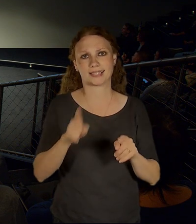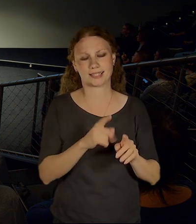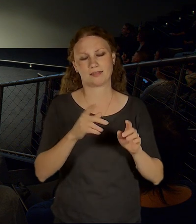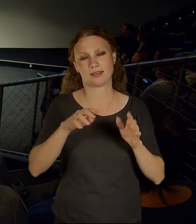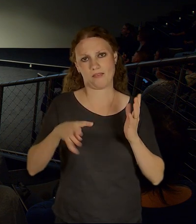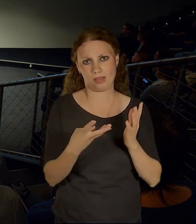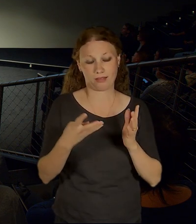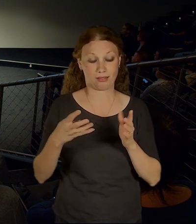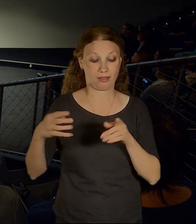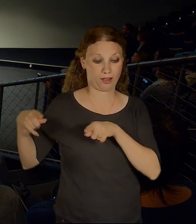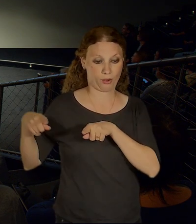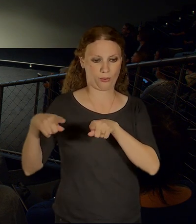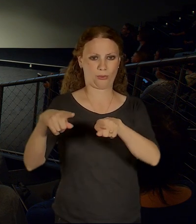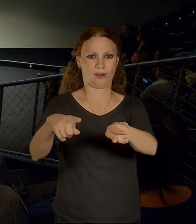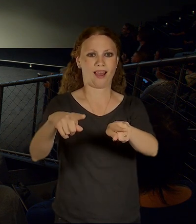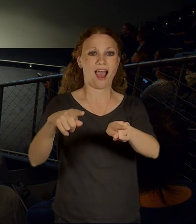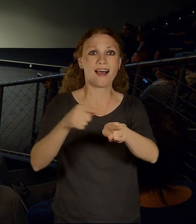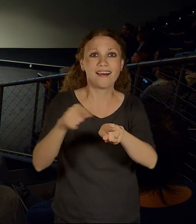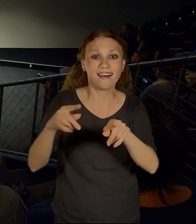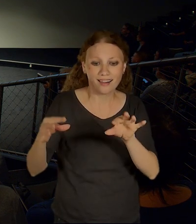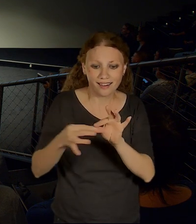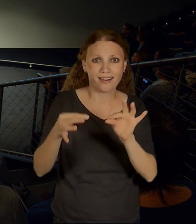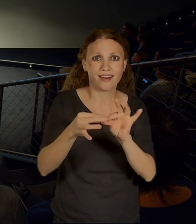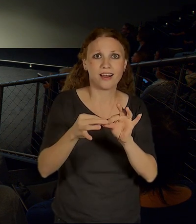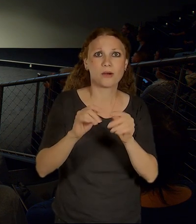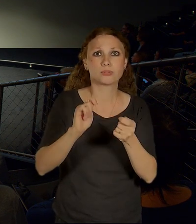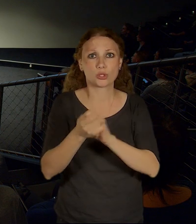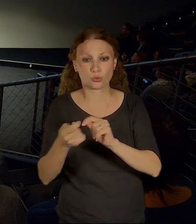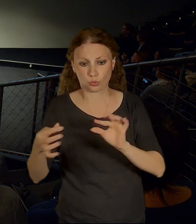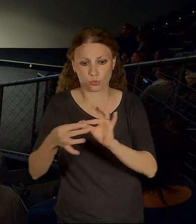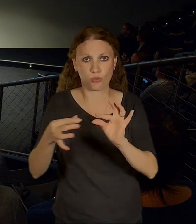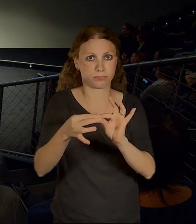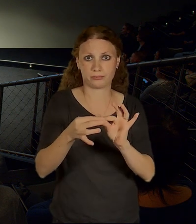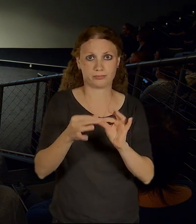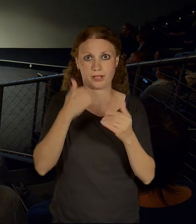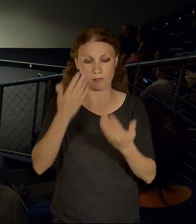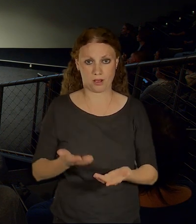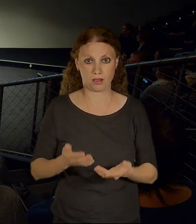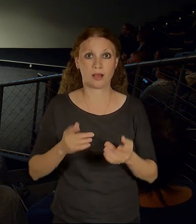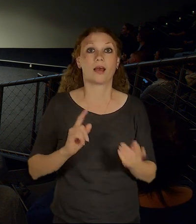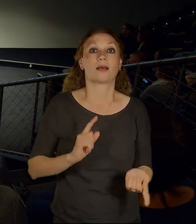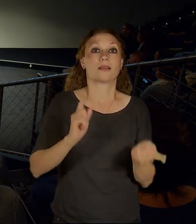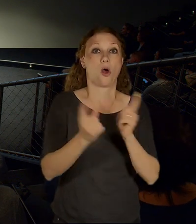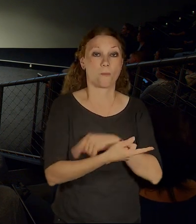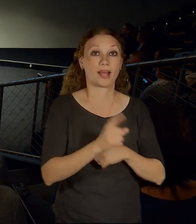nemáme zde vůbec možnost nějakého přestupu. Na druhou stranu právě třeba Vysočany jsou opačný extrém, kde vlastně